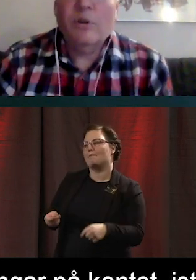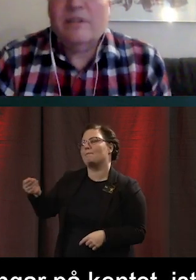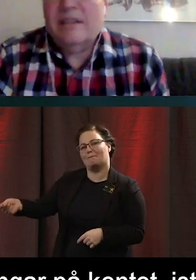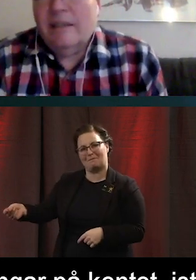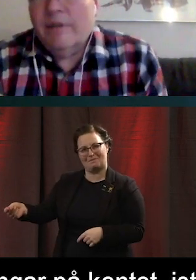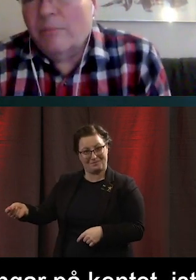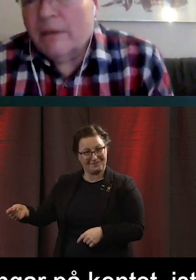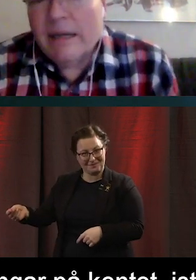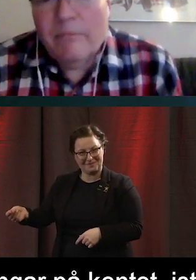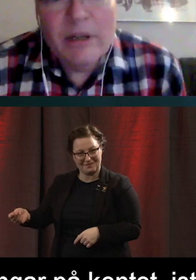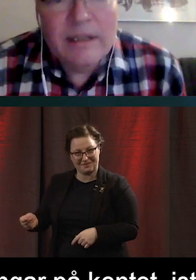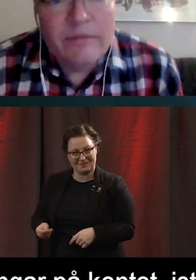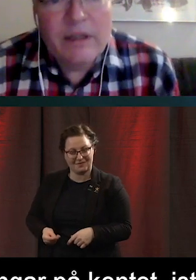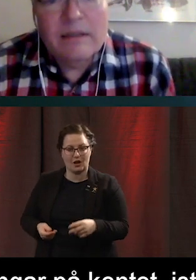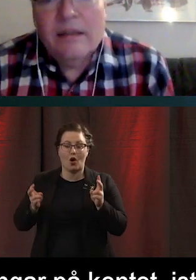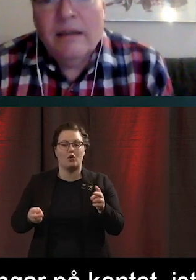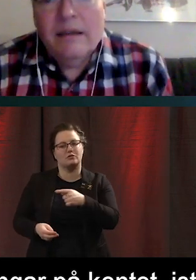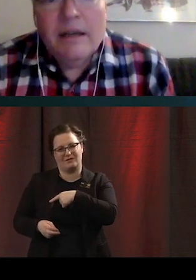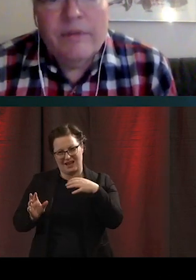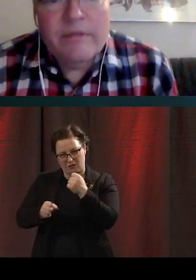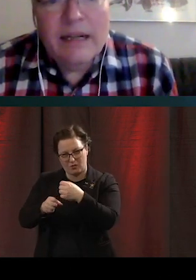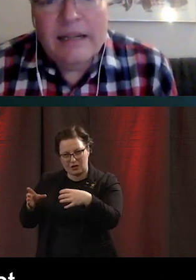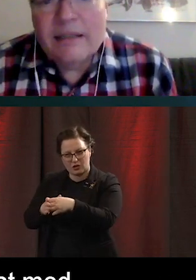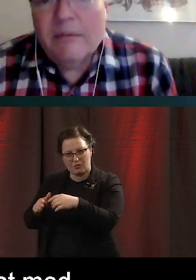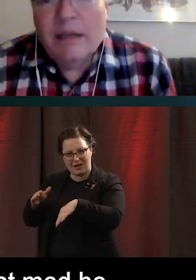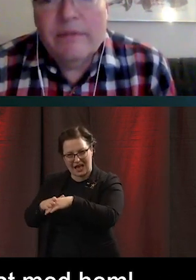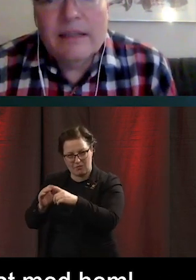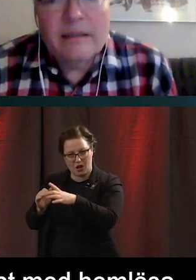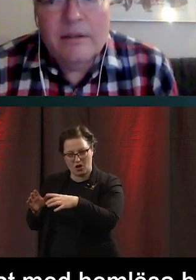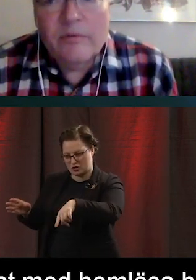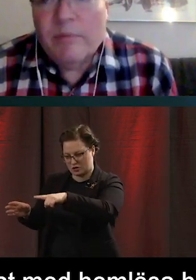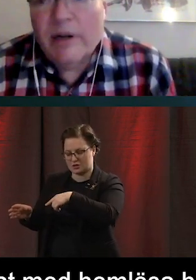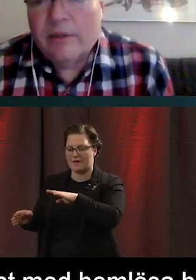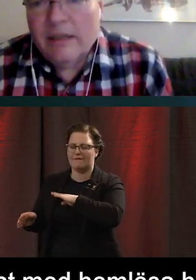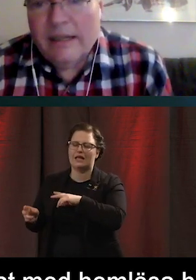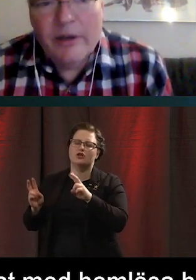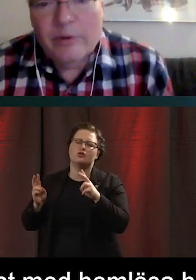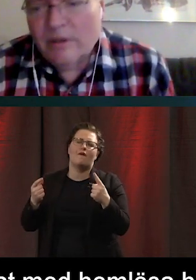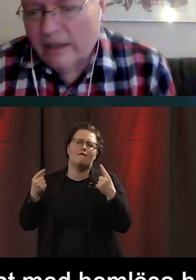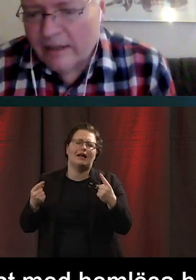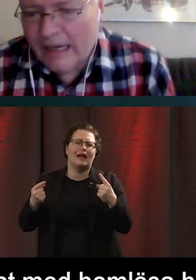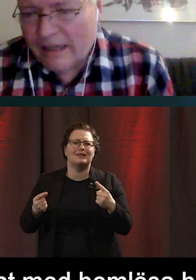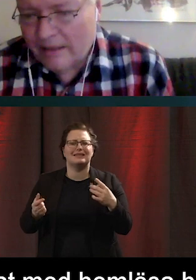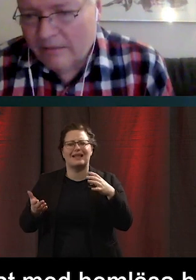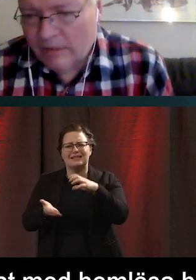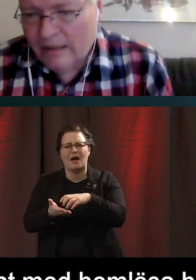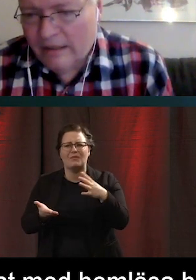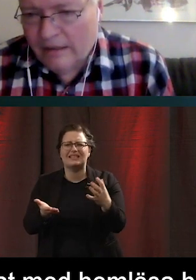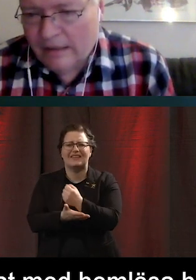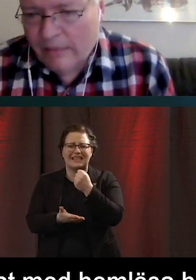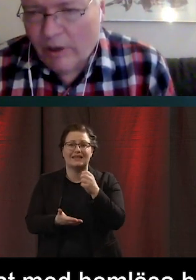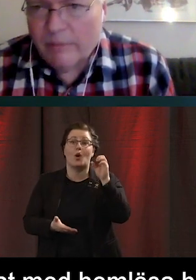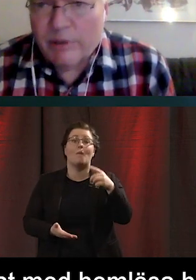Det är också sätt när vi har jobbat med hemlösa att det finns väldiga samhällsvinster. Om vi bara skulle dela ut sådana här teknik till